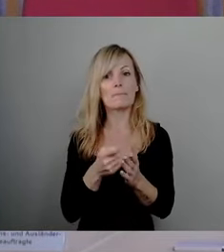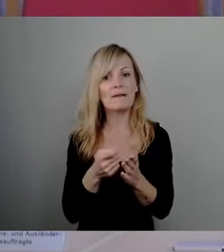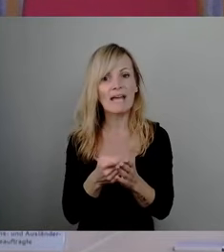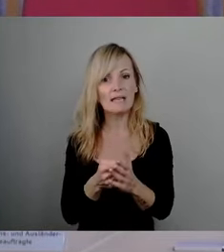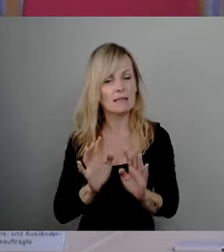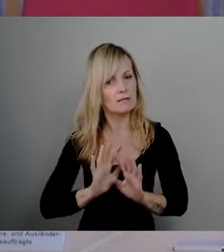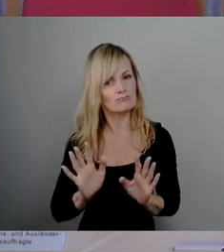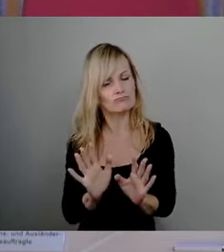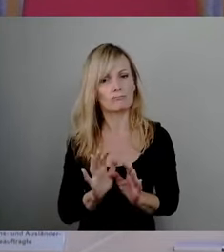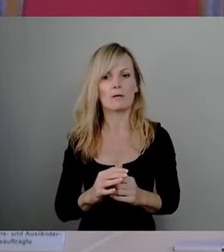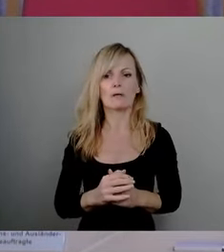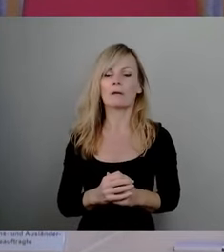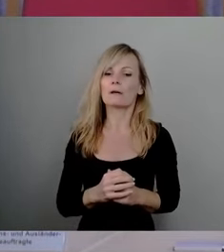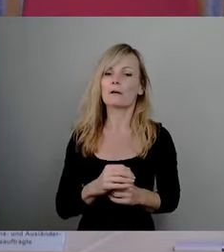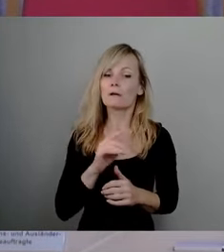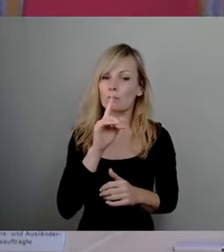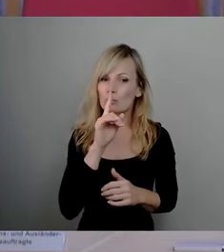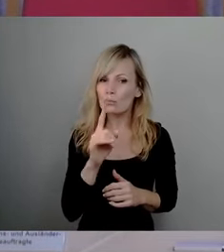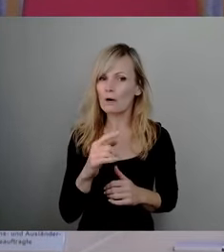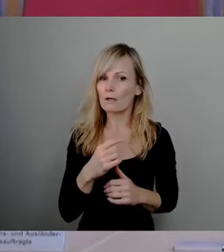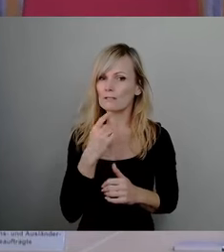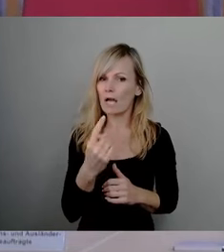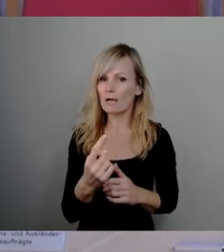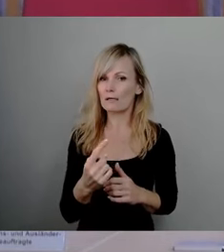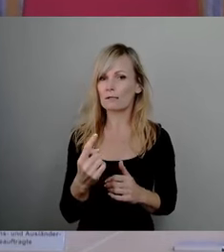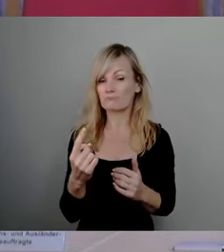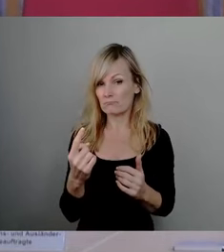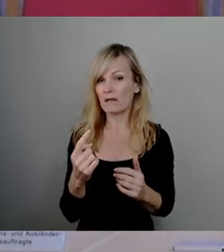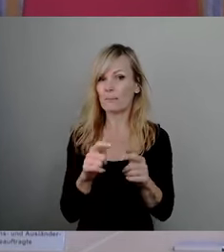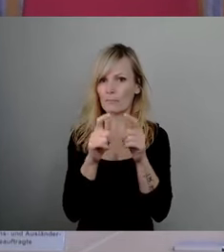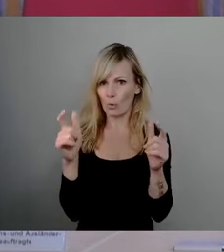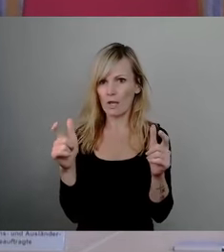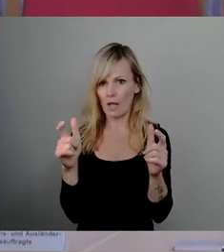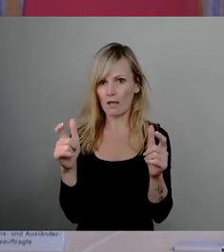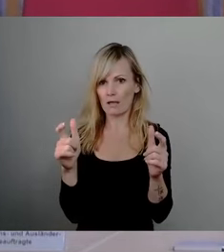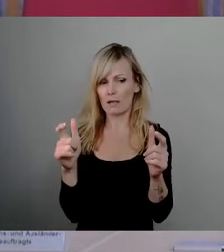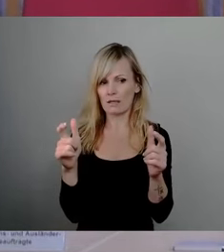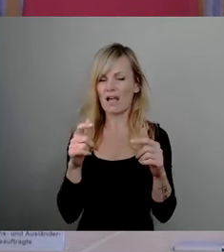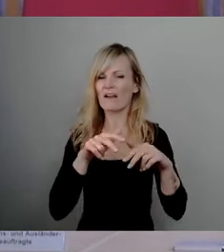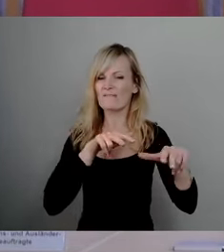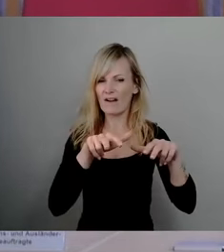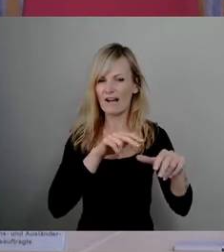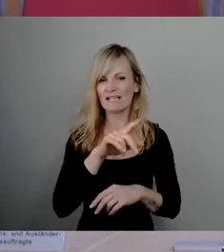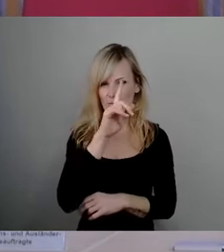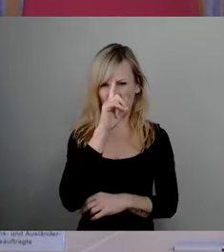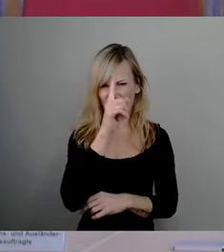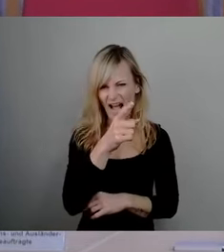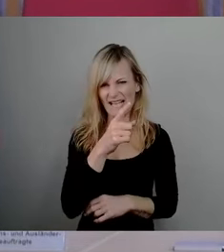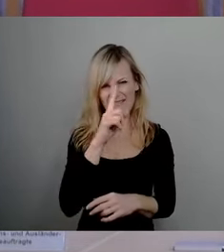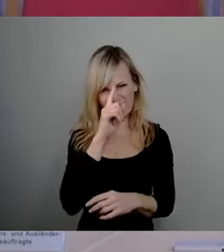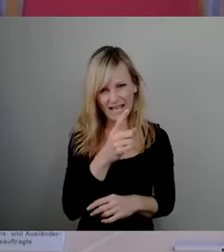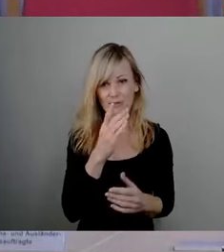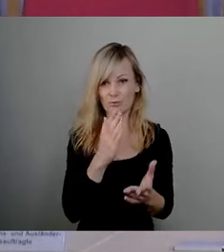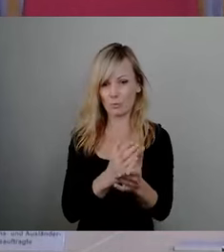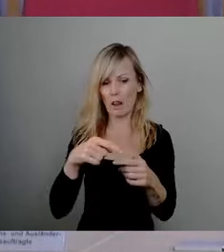wurde ja davon gesprochen, dass die Einsturzgefahr der Brücke schon länger der Verwaltung bekannt gewesen wäre. Es werden ja mehrere Gutachten zitiert.